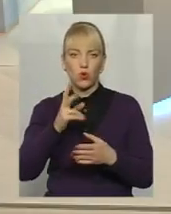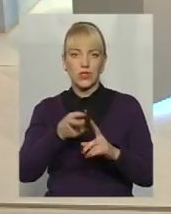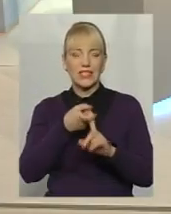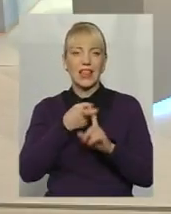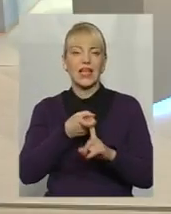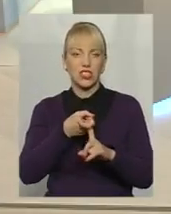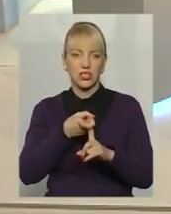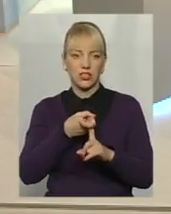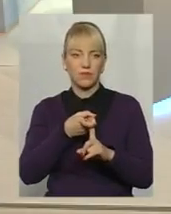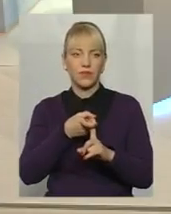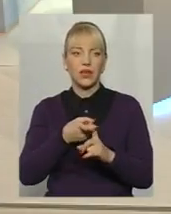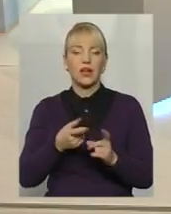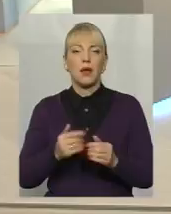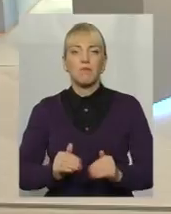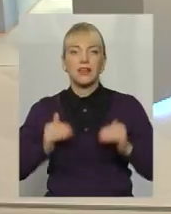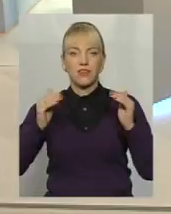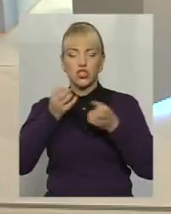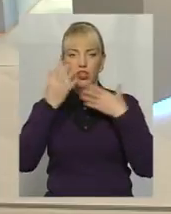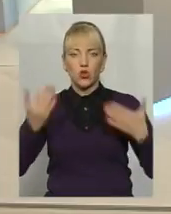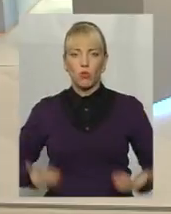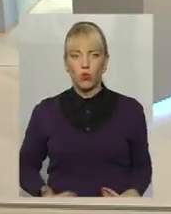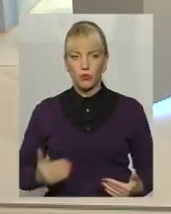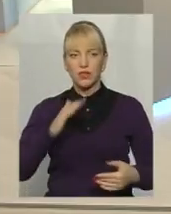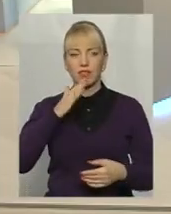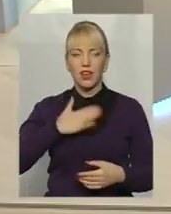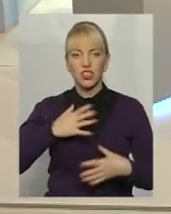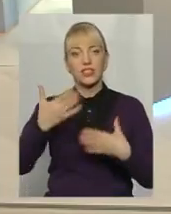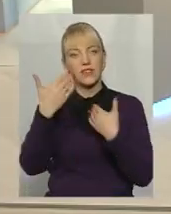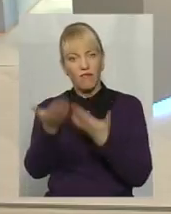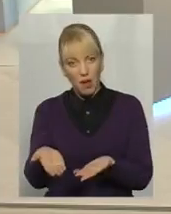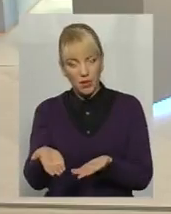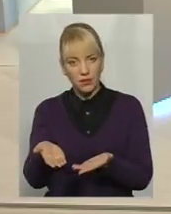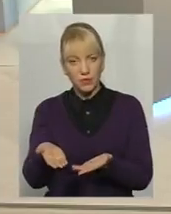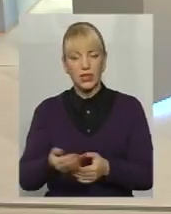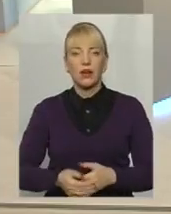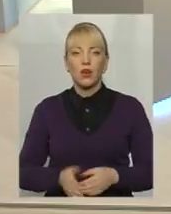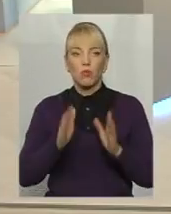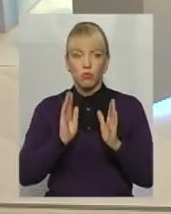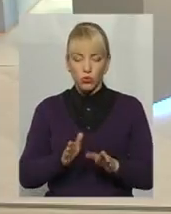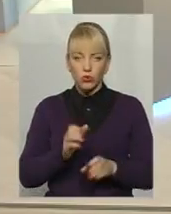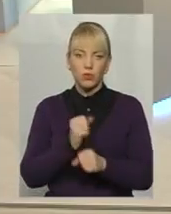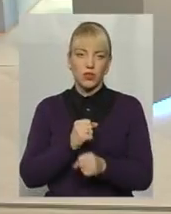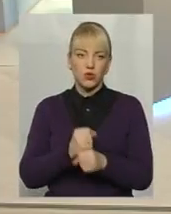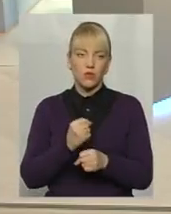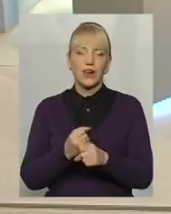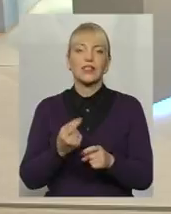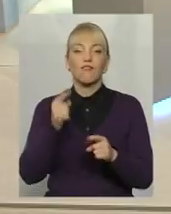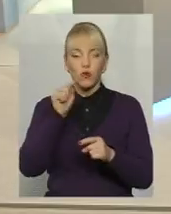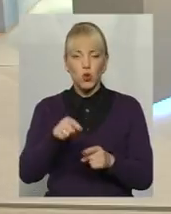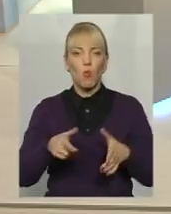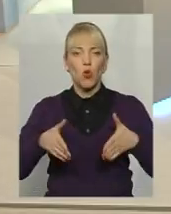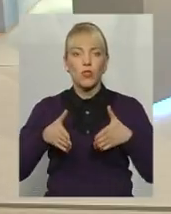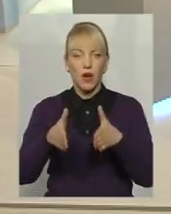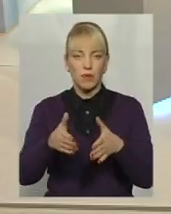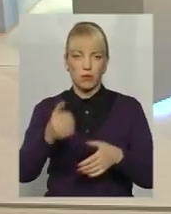підвищення добробуту, наше з вами, будуть працювати саме в цьому напрямку.